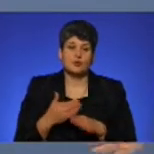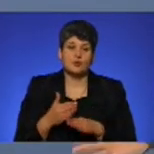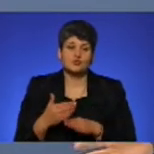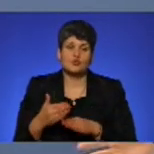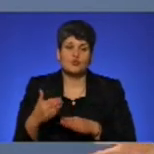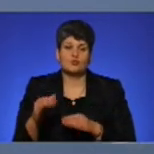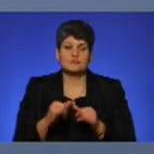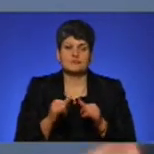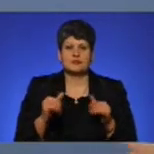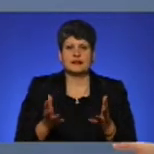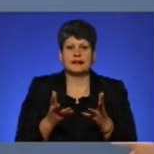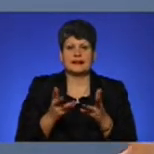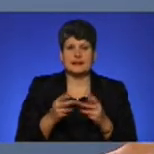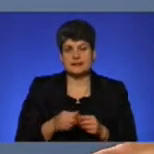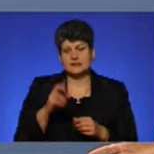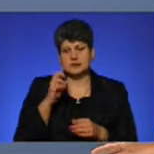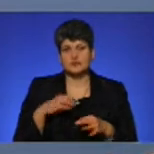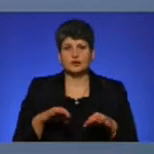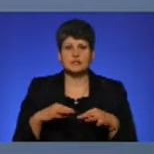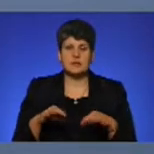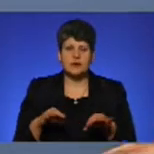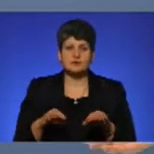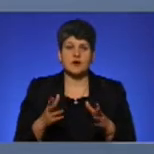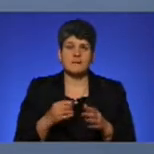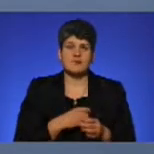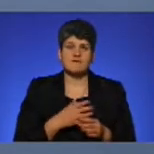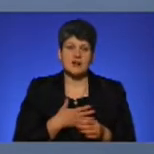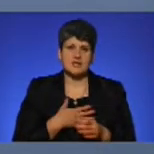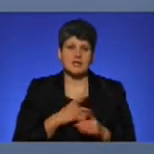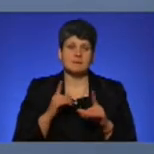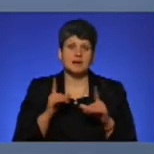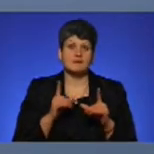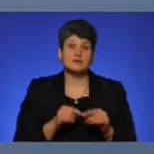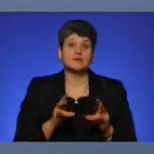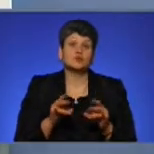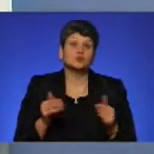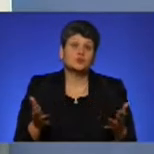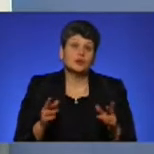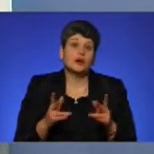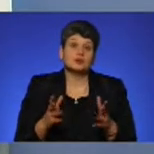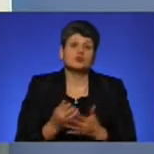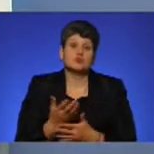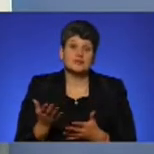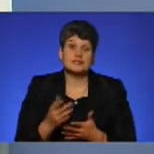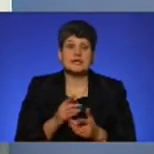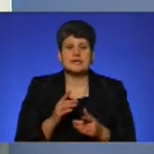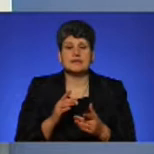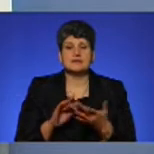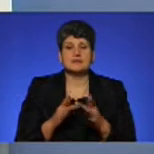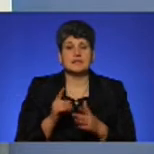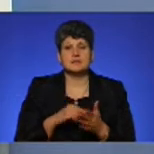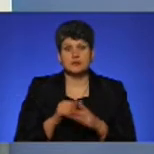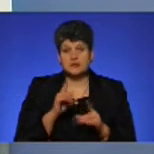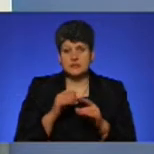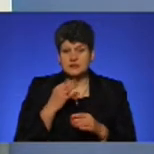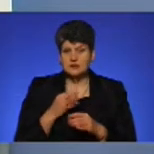поступово збільшувати кількість комунального транспорту, а приватні перевізники, ну, як получиться в них. На сайті міської ради повідомили, що у